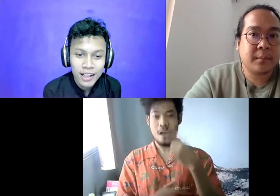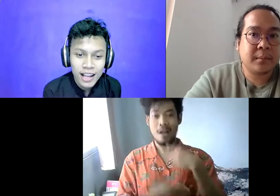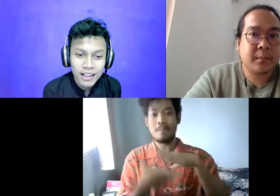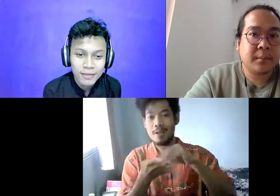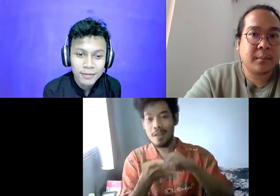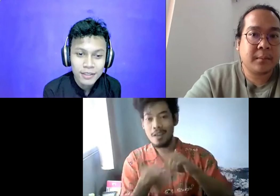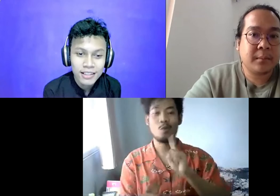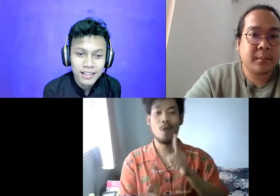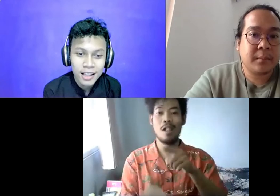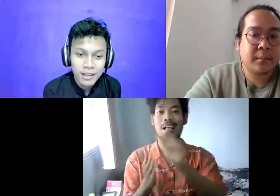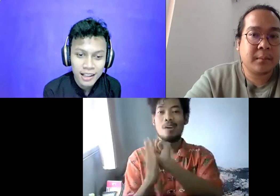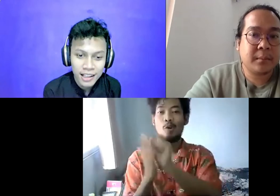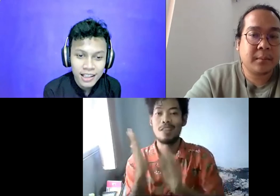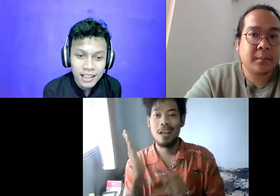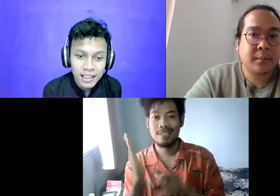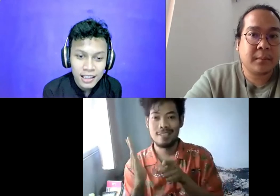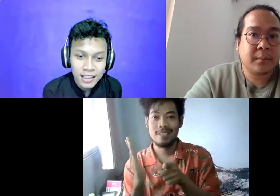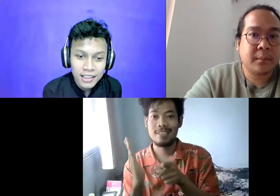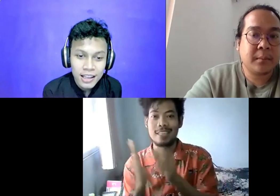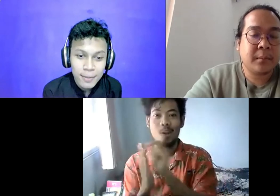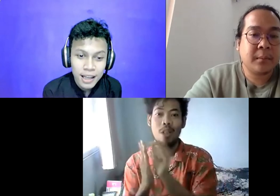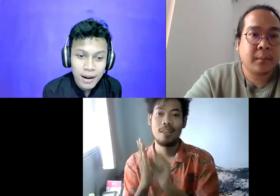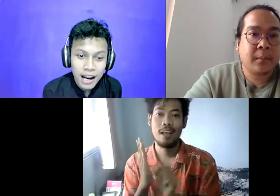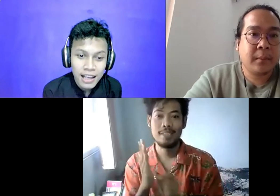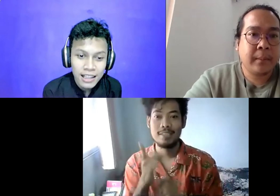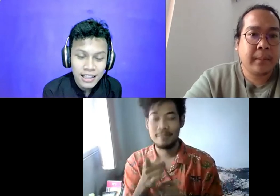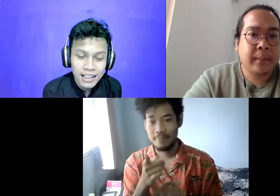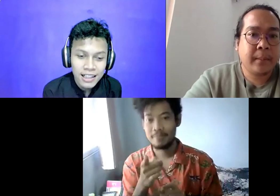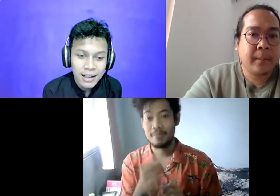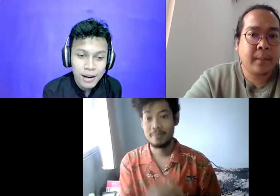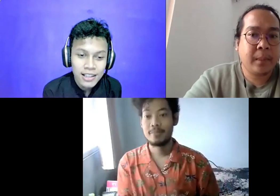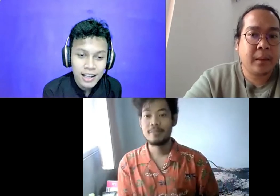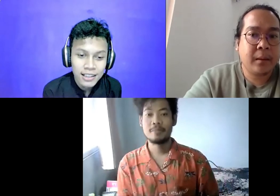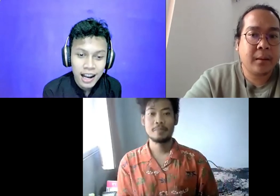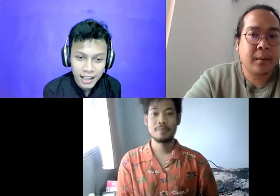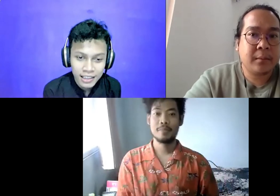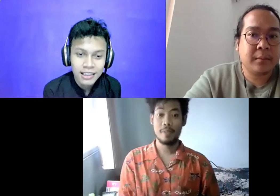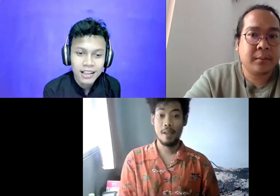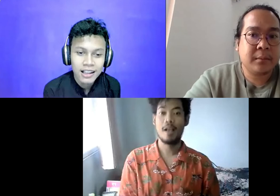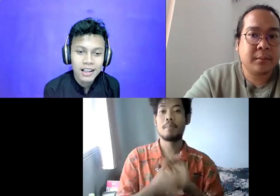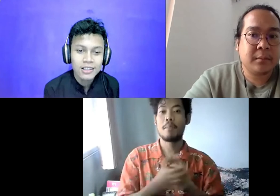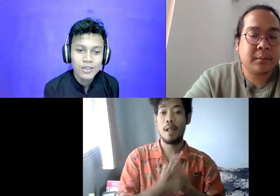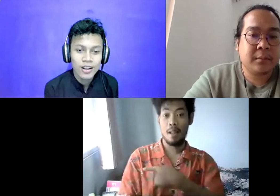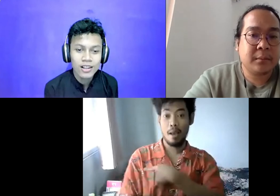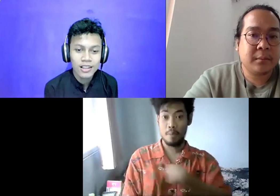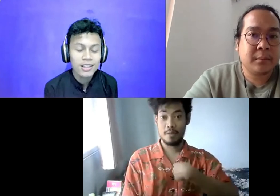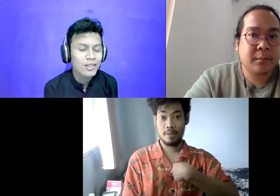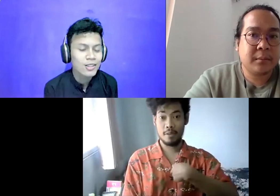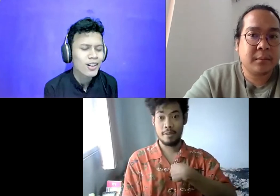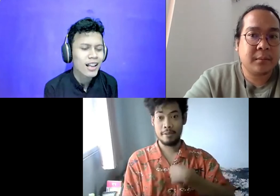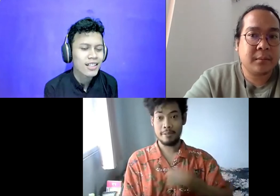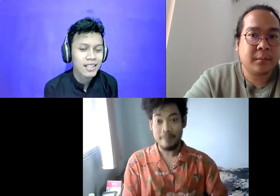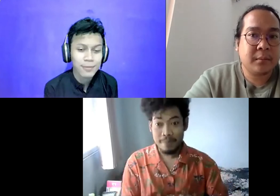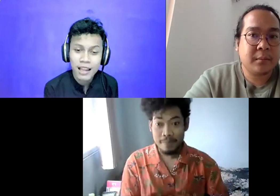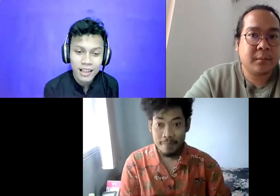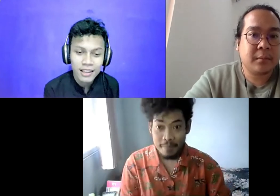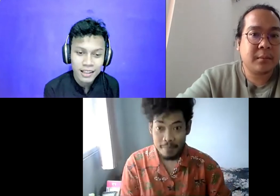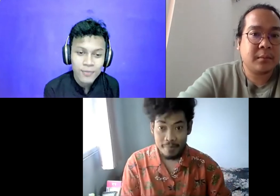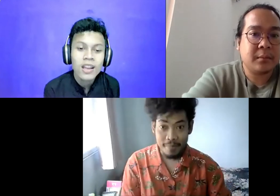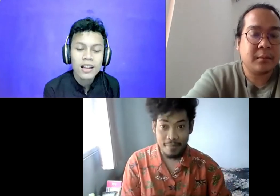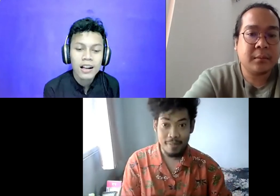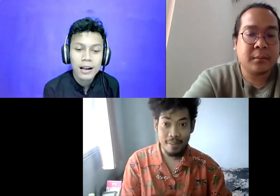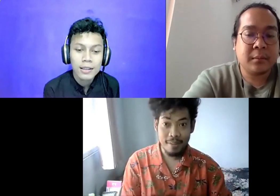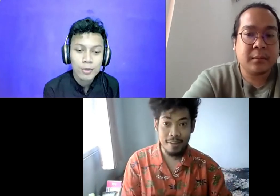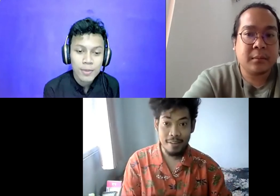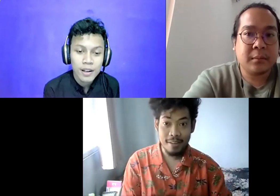Itu materi yang sangat menarik. Saya pertama kali belajar terkait jurnalist data ini.